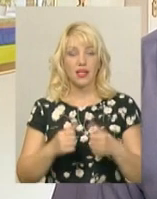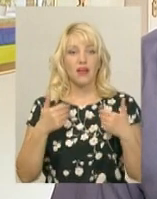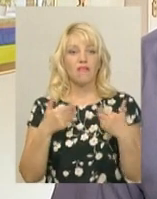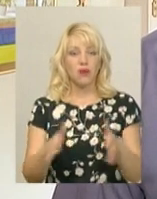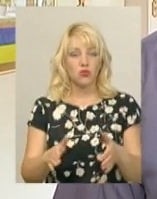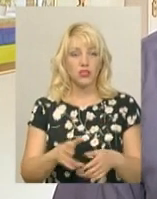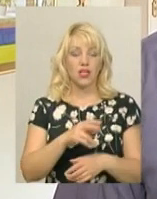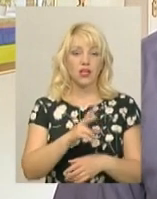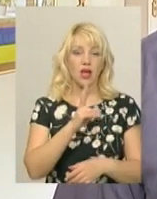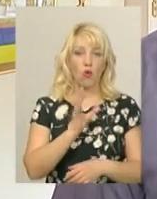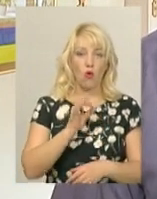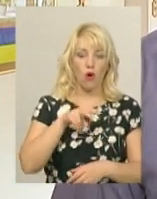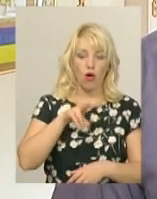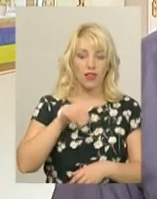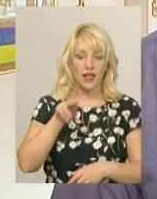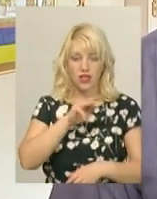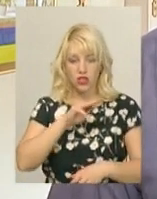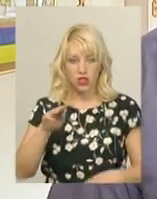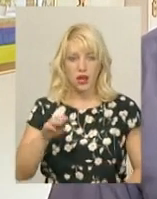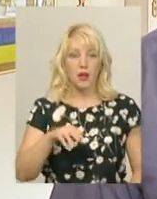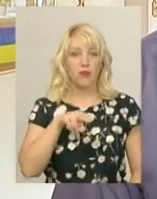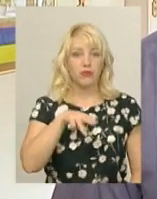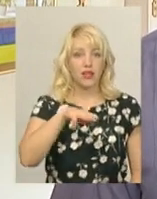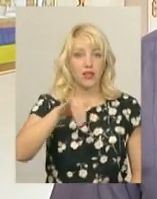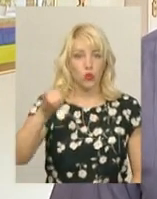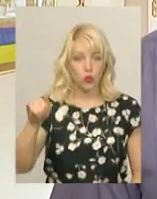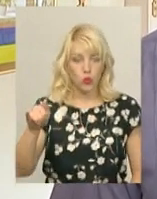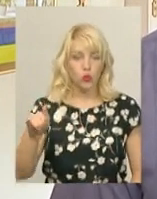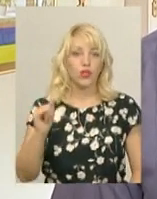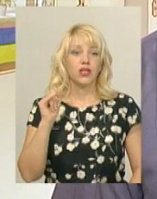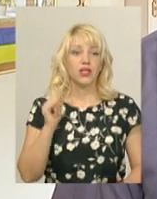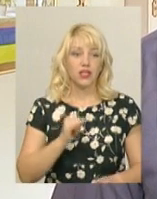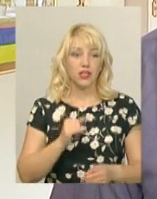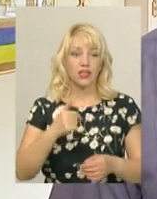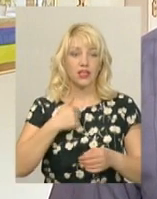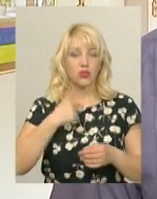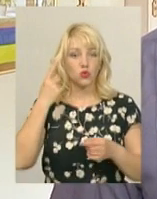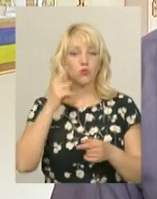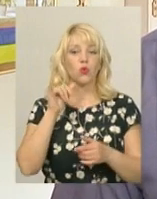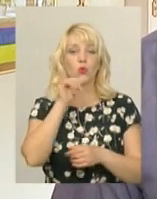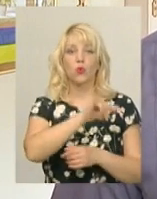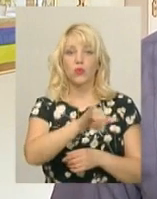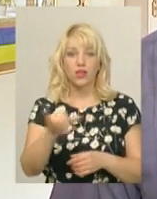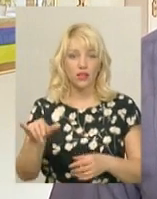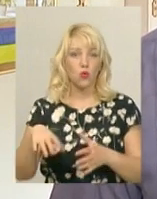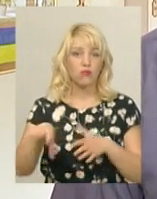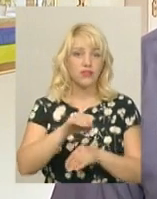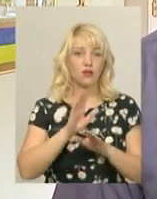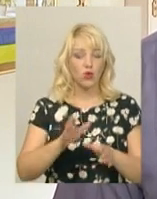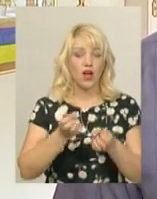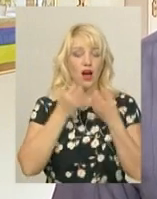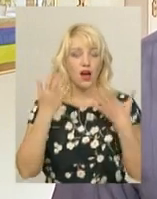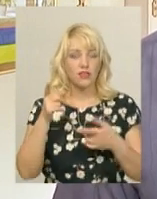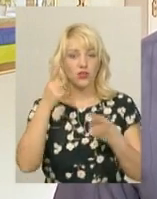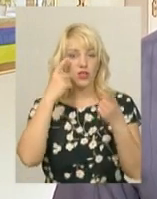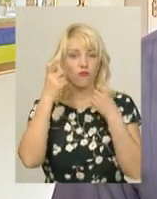коледжів і професійно-технічних училищ. Я думаю, що в них все буде гаразд, вони інформовані,